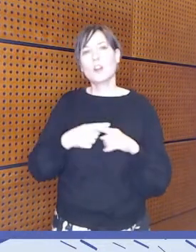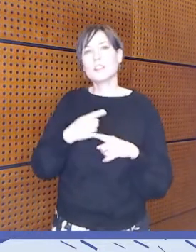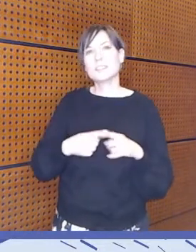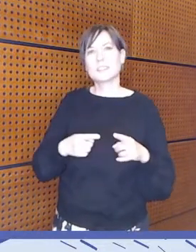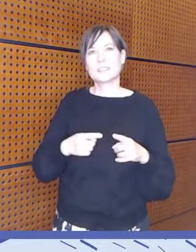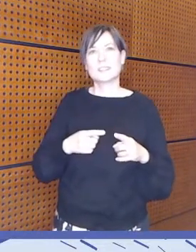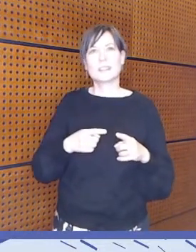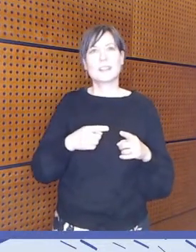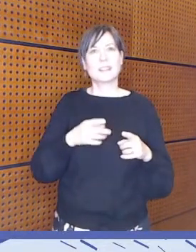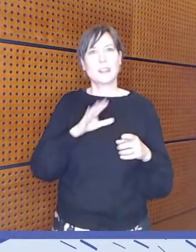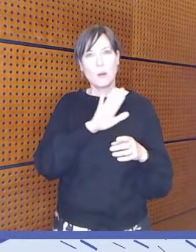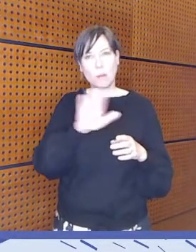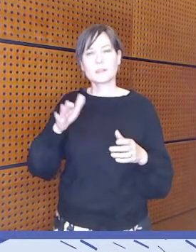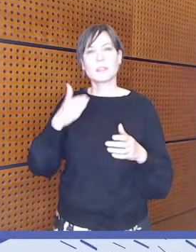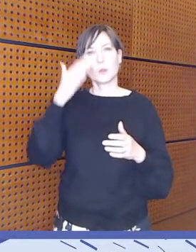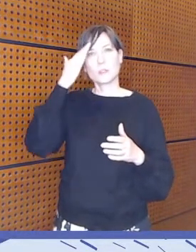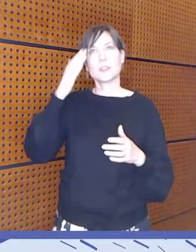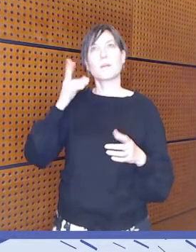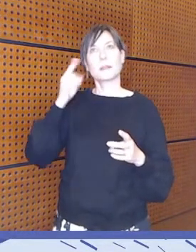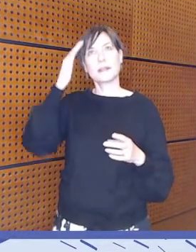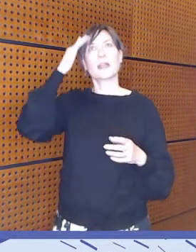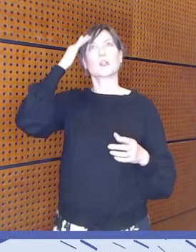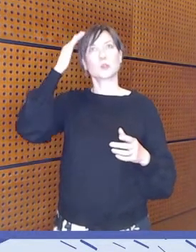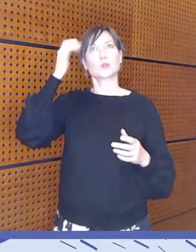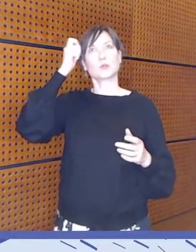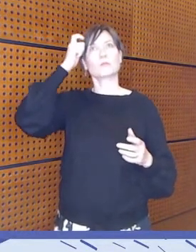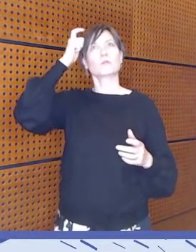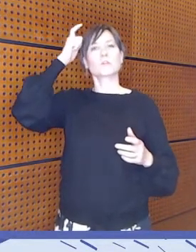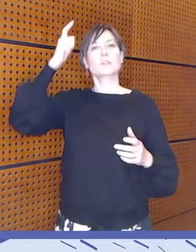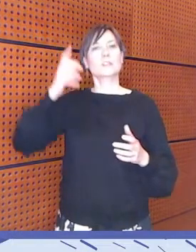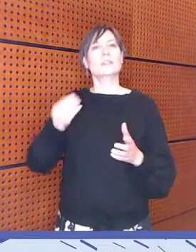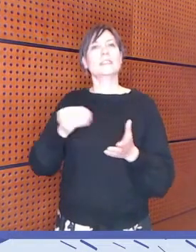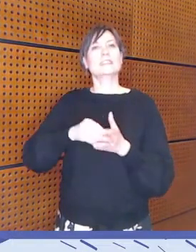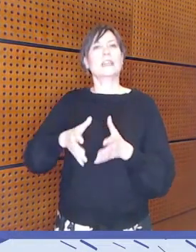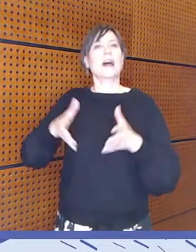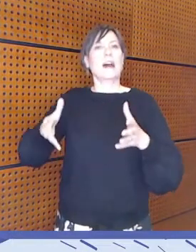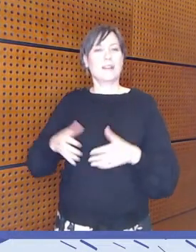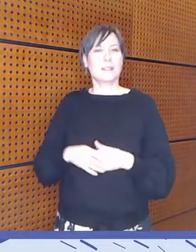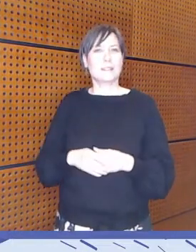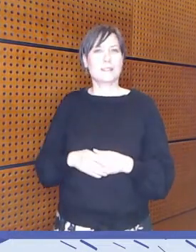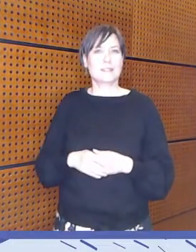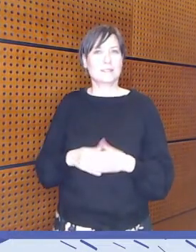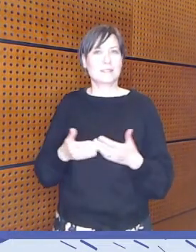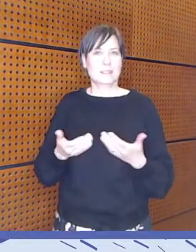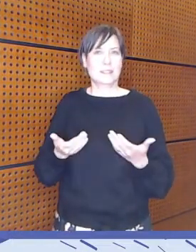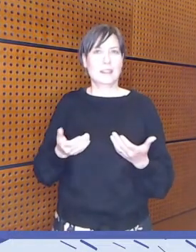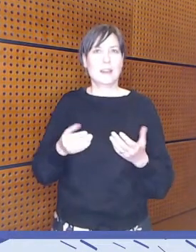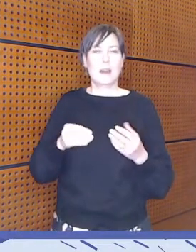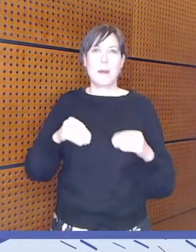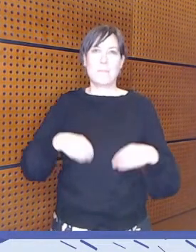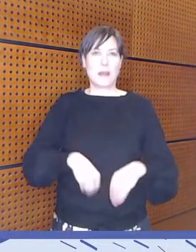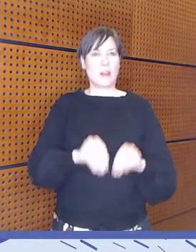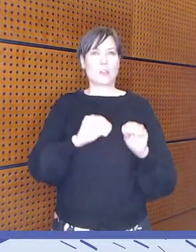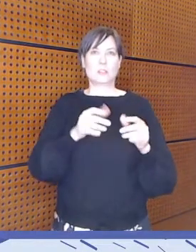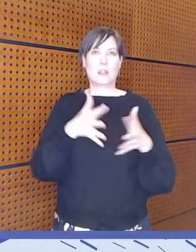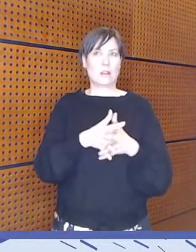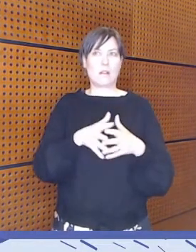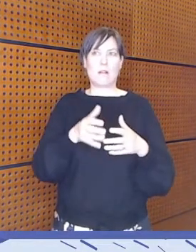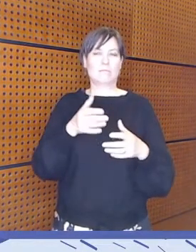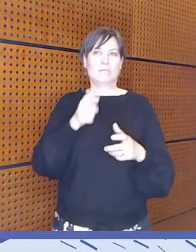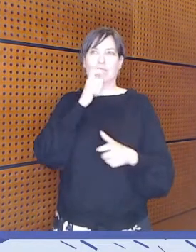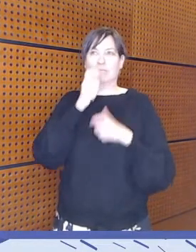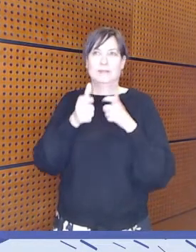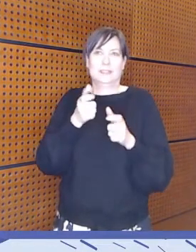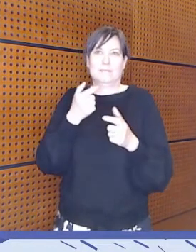siinä omassa työssä. Se on ehkä tällainen konkreettinen. En tiedä, onko pedagogisesti miten se ilmaistaan tarkemmin, mutta se on ehkä